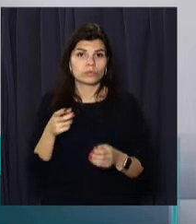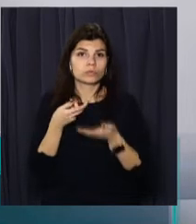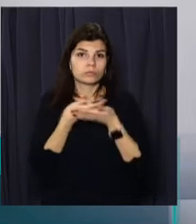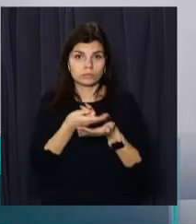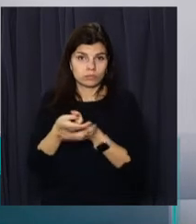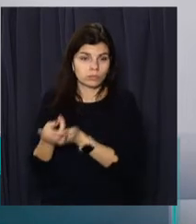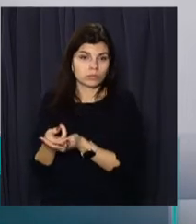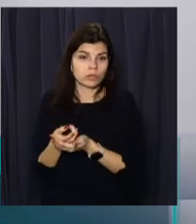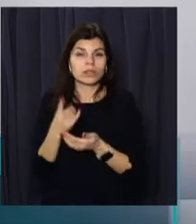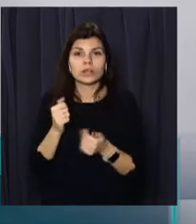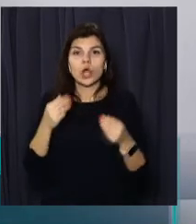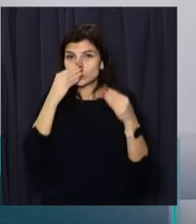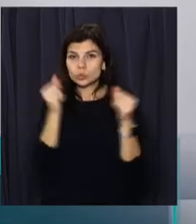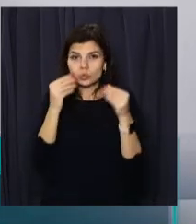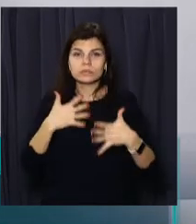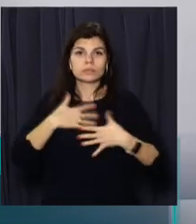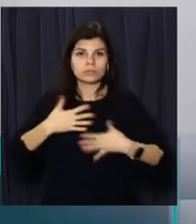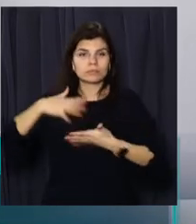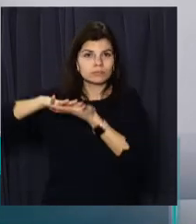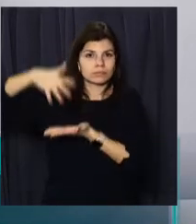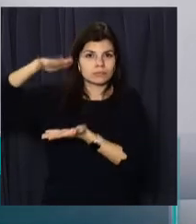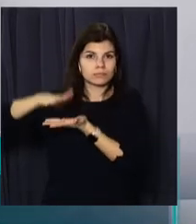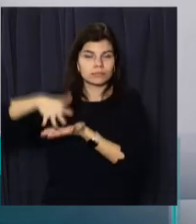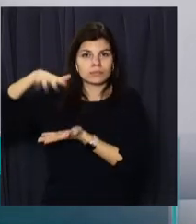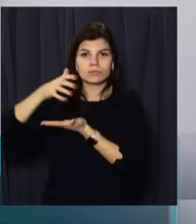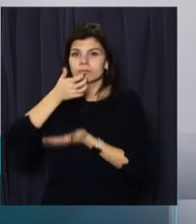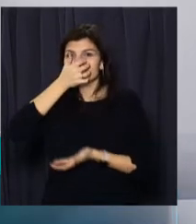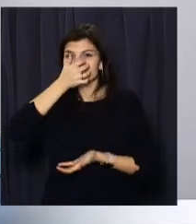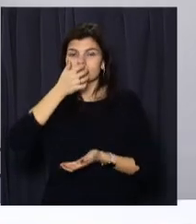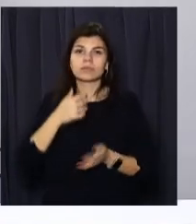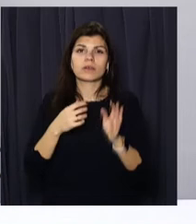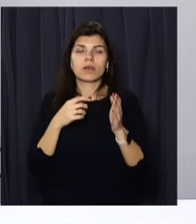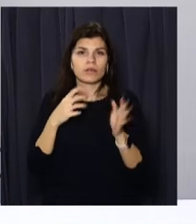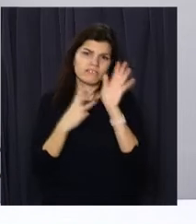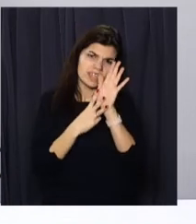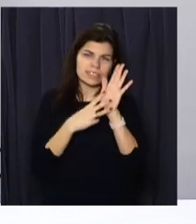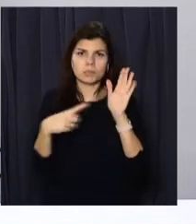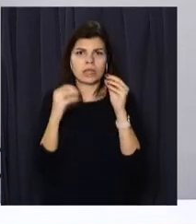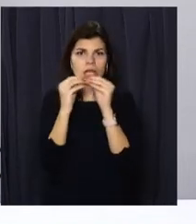штучній вентиляції легень постійно перебуває 8-10 осіб.